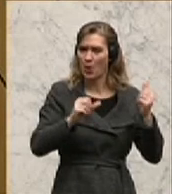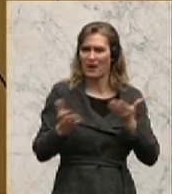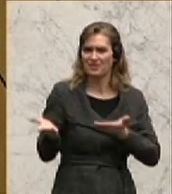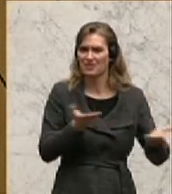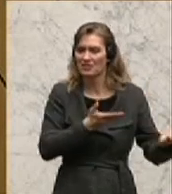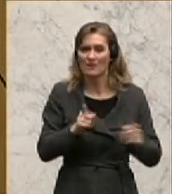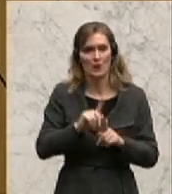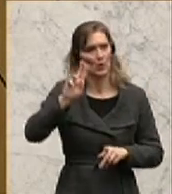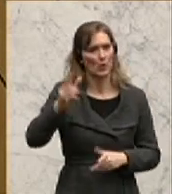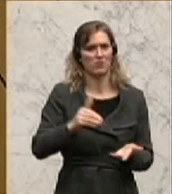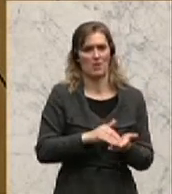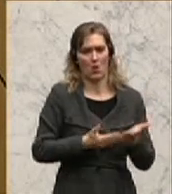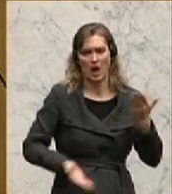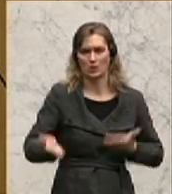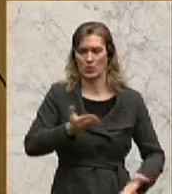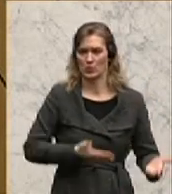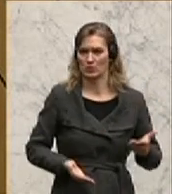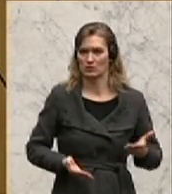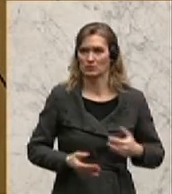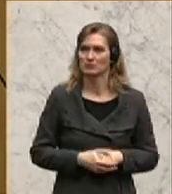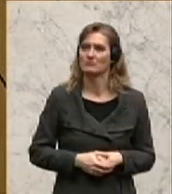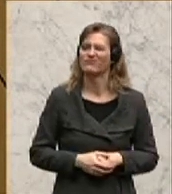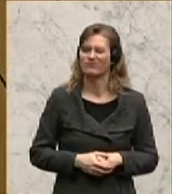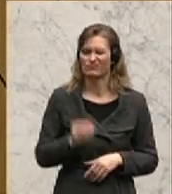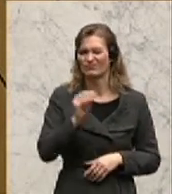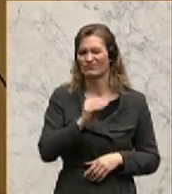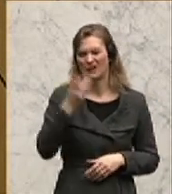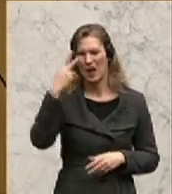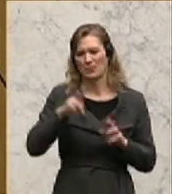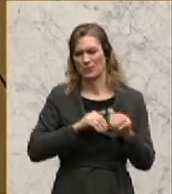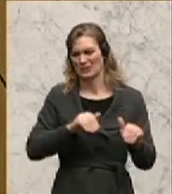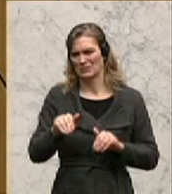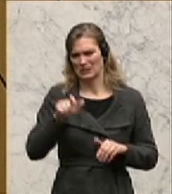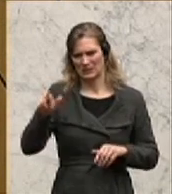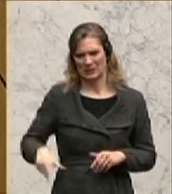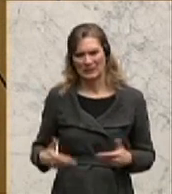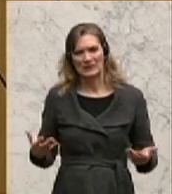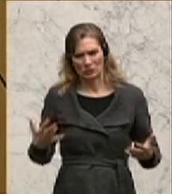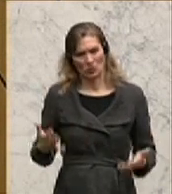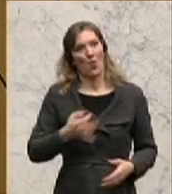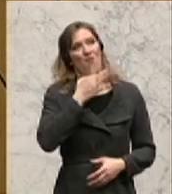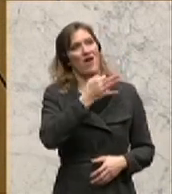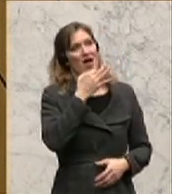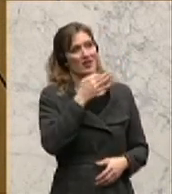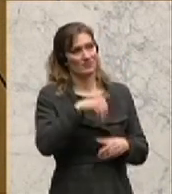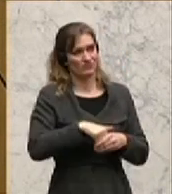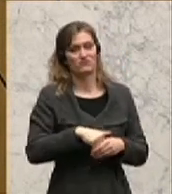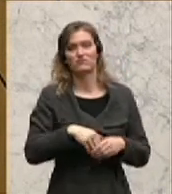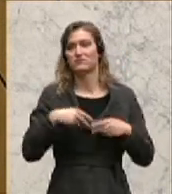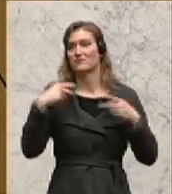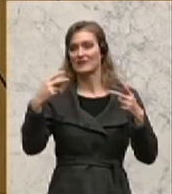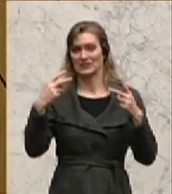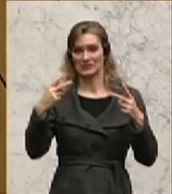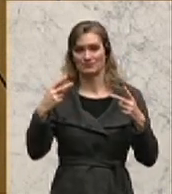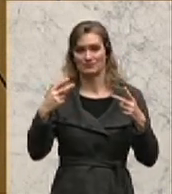aufgerufen hat. Aber ich sage Ihnen, Herr Bundesminister, diese Fragen, die sind wichtig und stellen